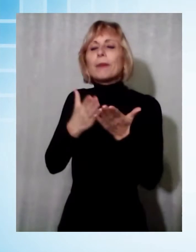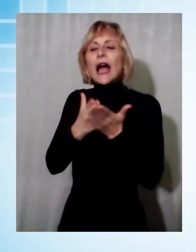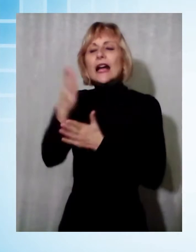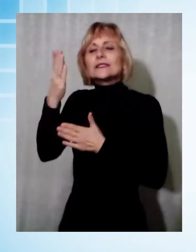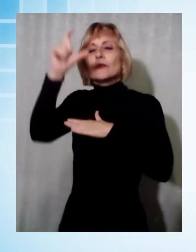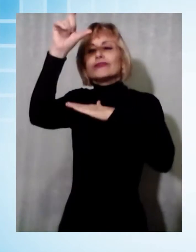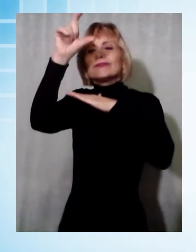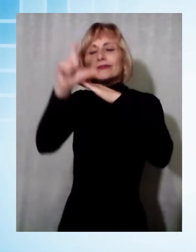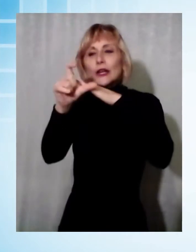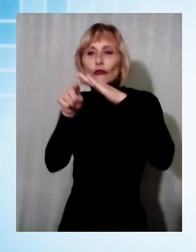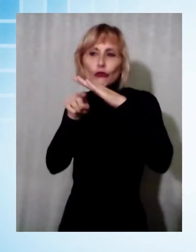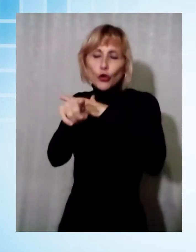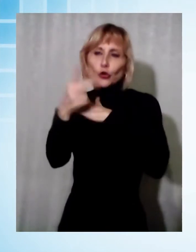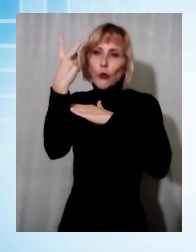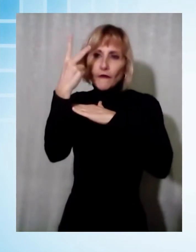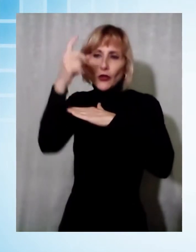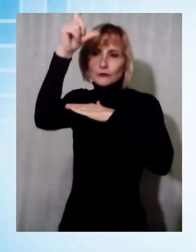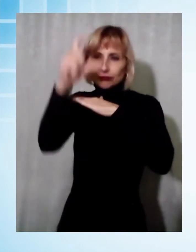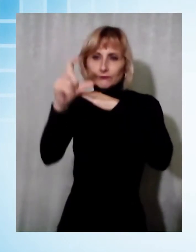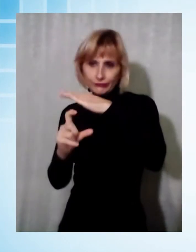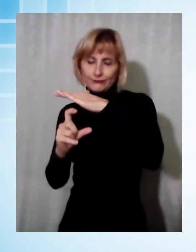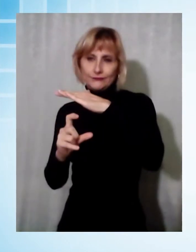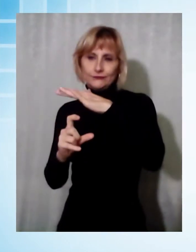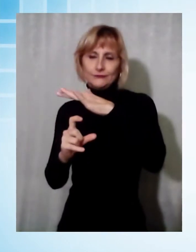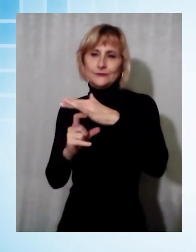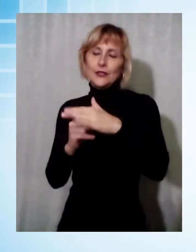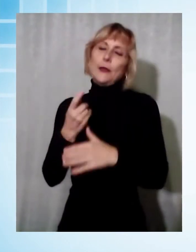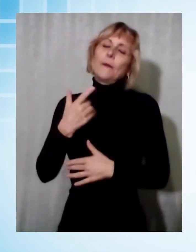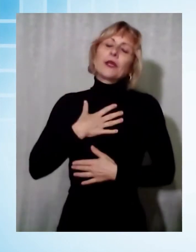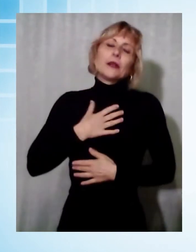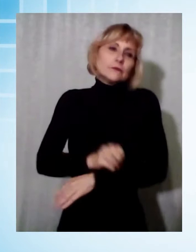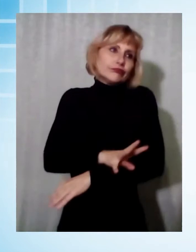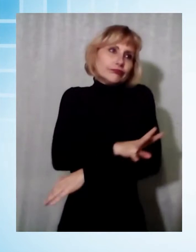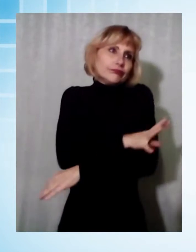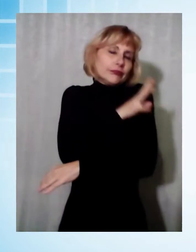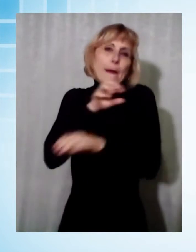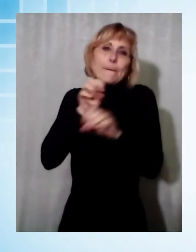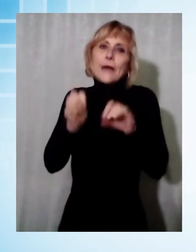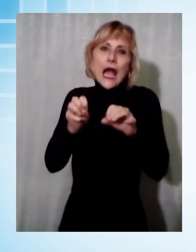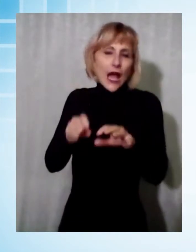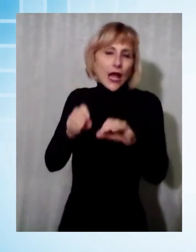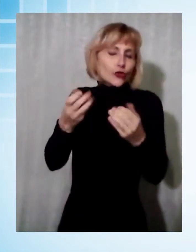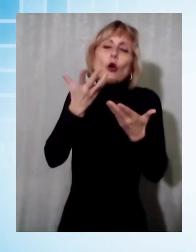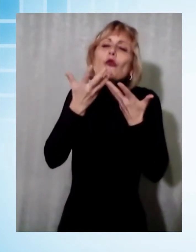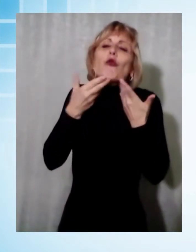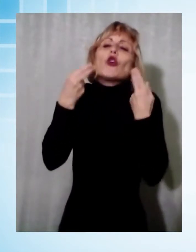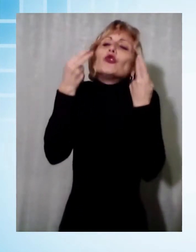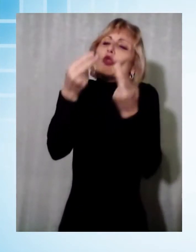del Monte Forato. Per me è qualcosa di suggestivo, di magico, chiamatelo un po' come insomma volete, ma